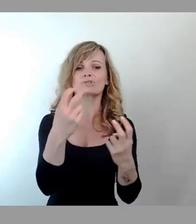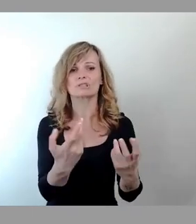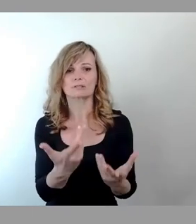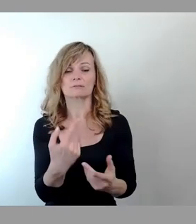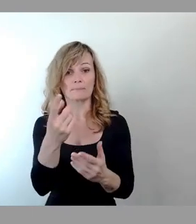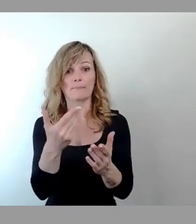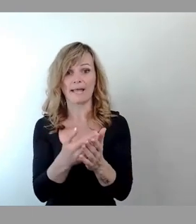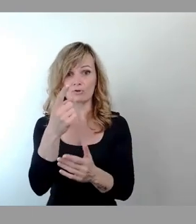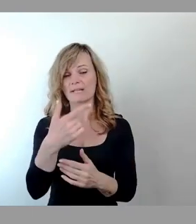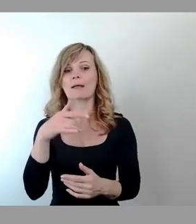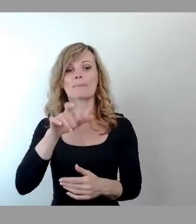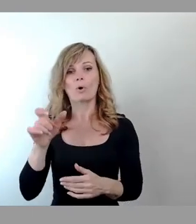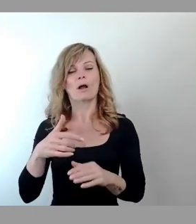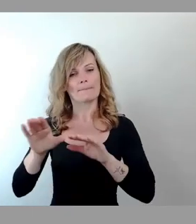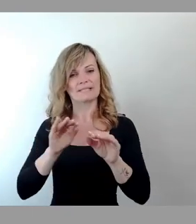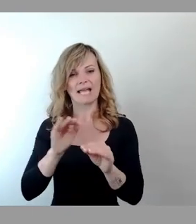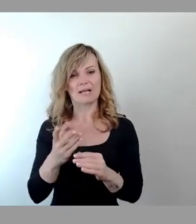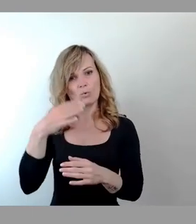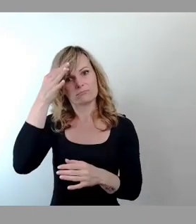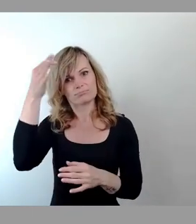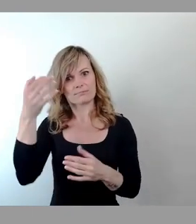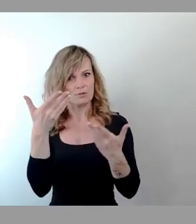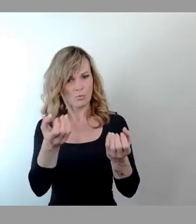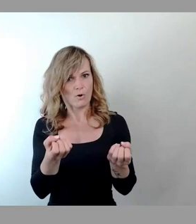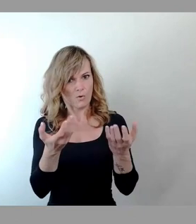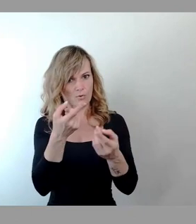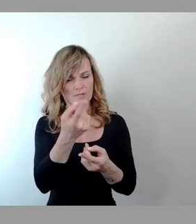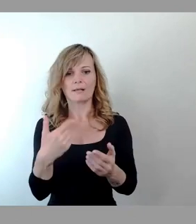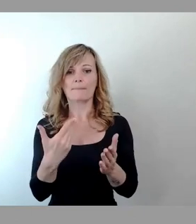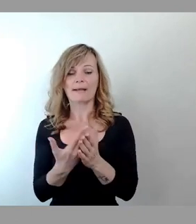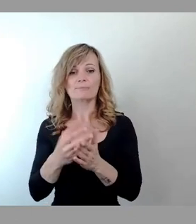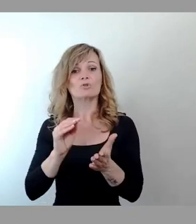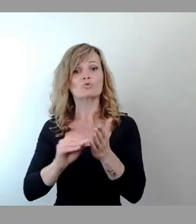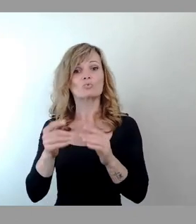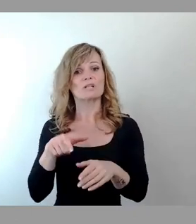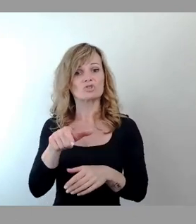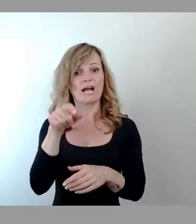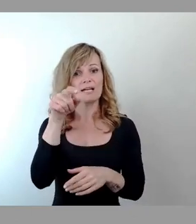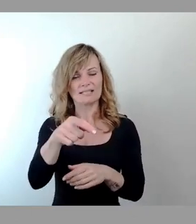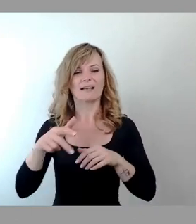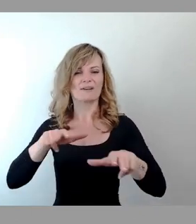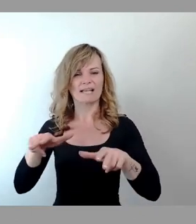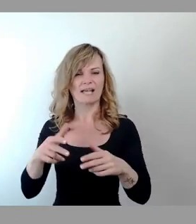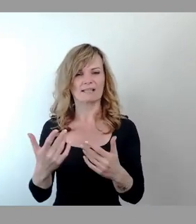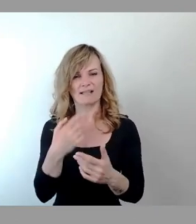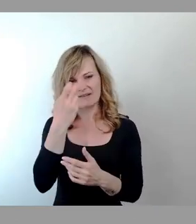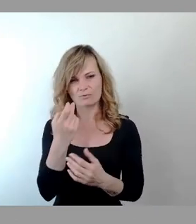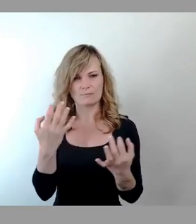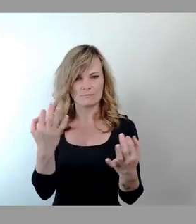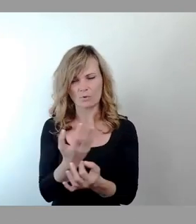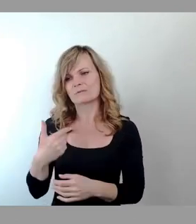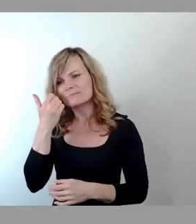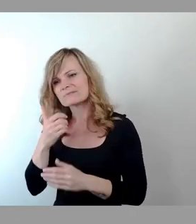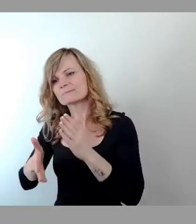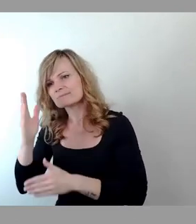in Dresden-Klotsche. Ja, wir brauchen diese Verkehrsversuche hier, die Schulstraße, um zu testen, ob die Dinge auch funktionieren.